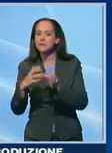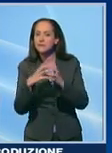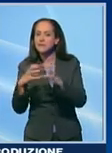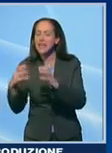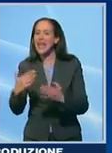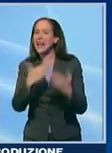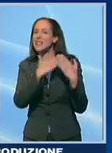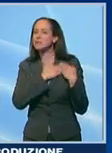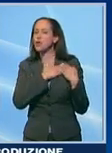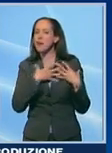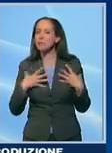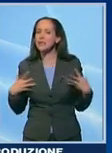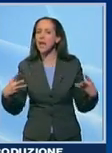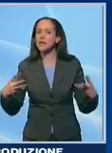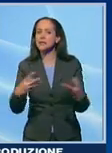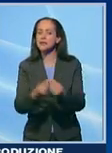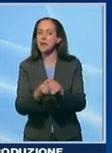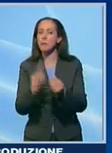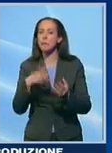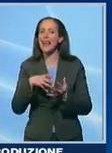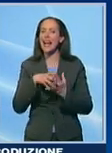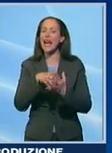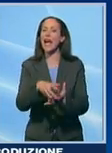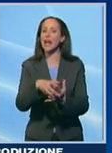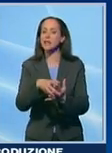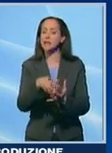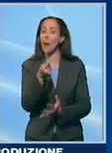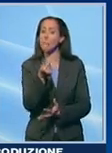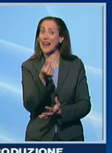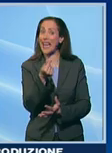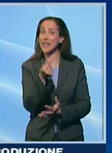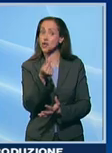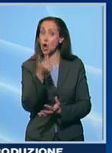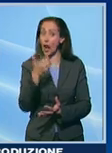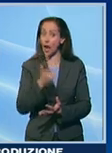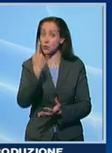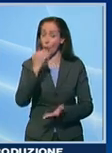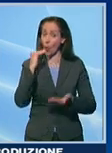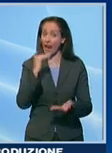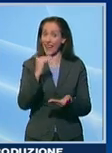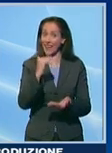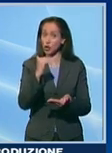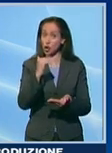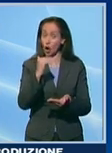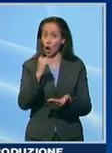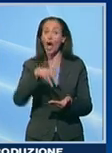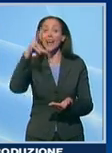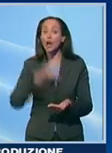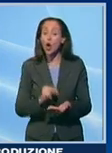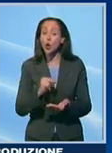corresponsabilità per garantire un aumento del prezzo riconosciuto al litro alla stalla.